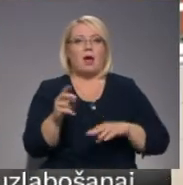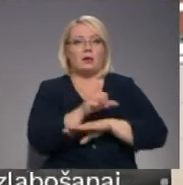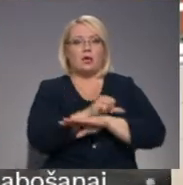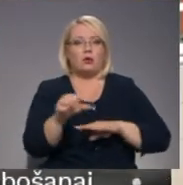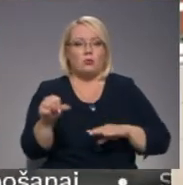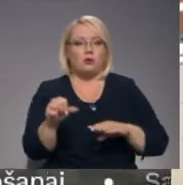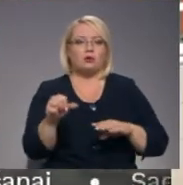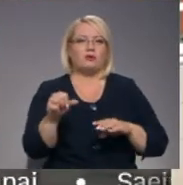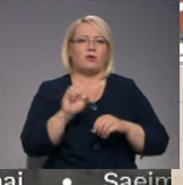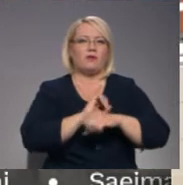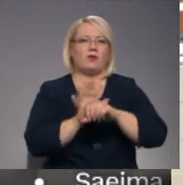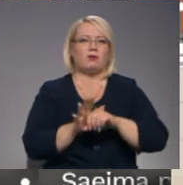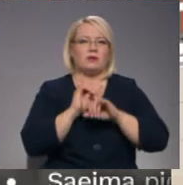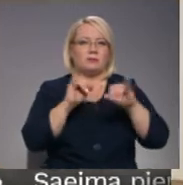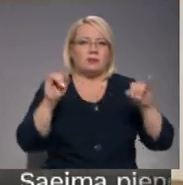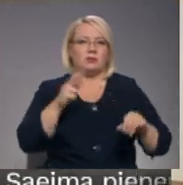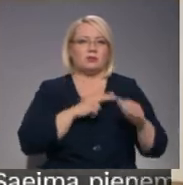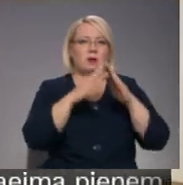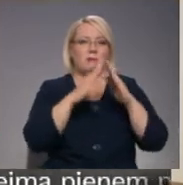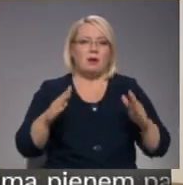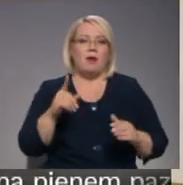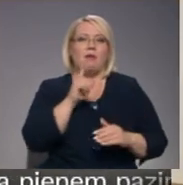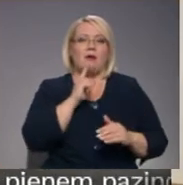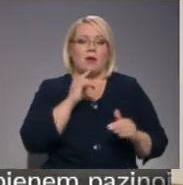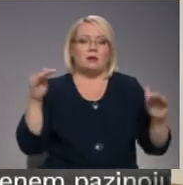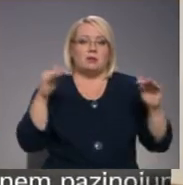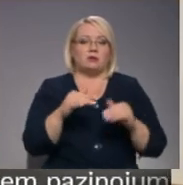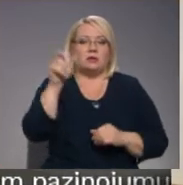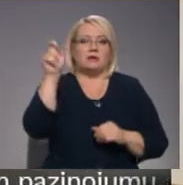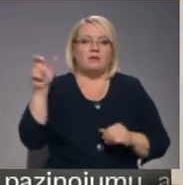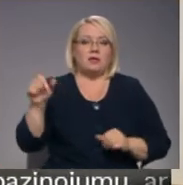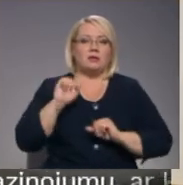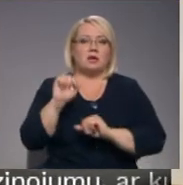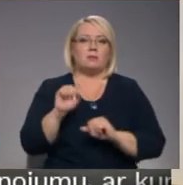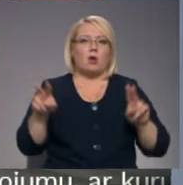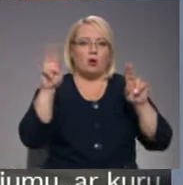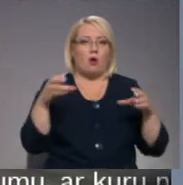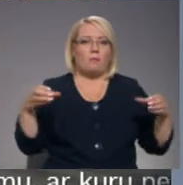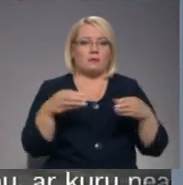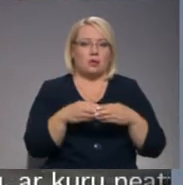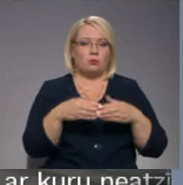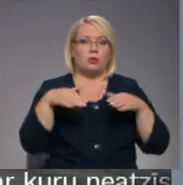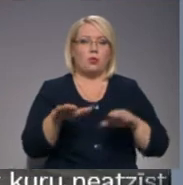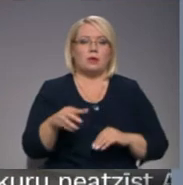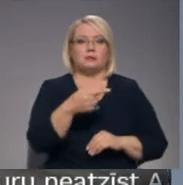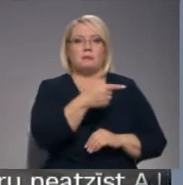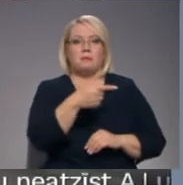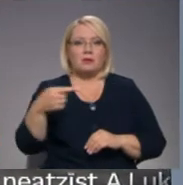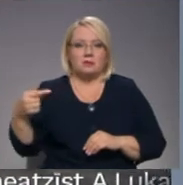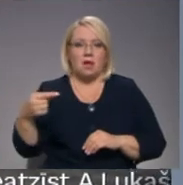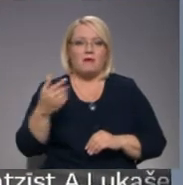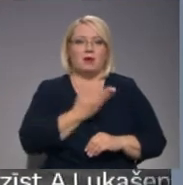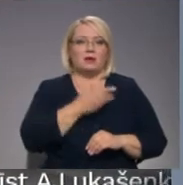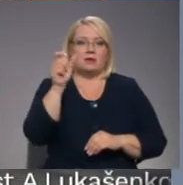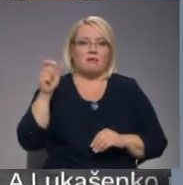vīrus izplatību sociālajā mājā, liepājā trešdienas vakarā tik sasaukt civilās aizsardzības komisijas sēdi. Un tā jānolemts, šīs mājas pirmā stāv iedzīvotājs